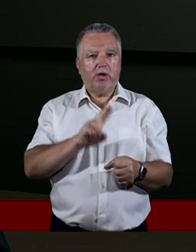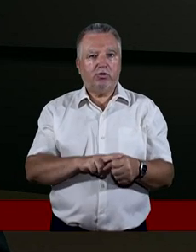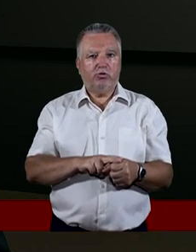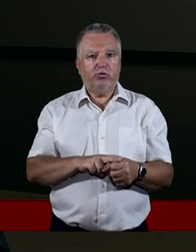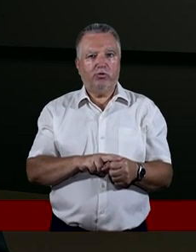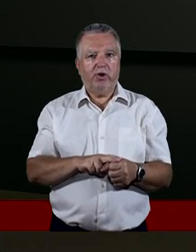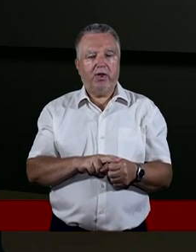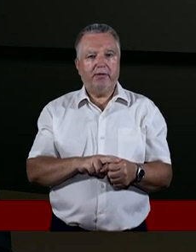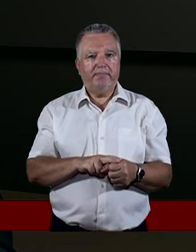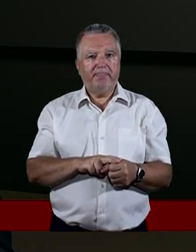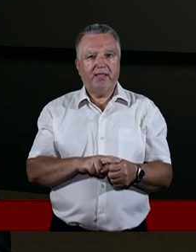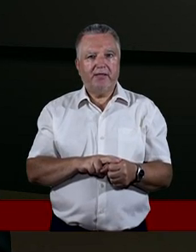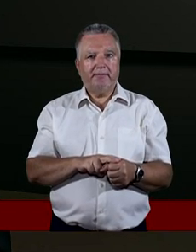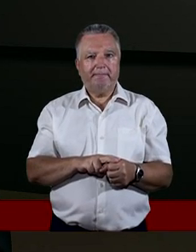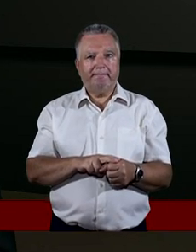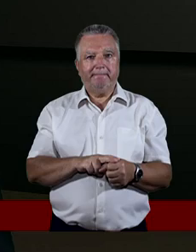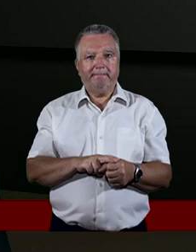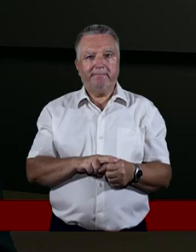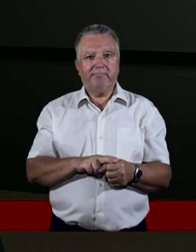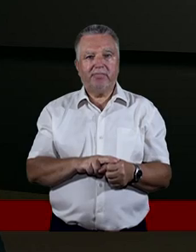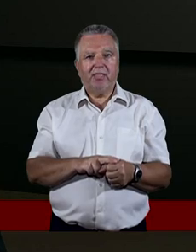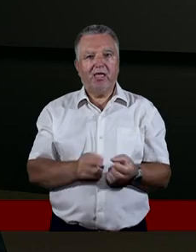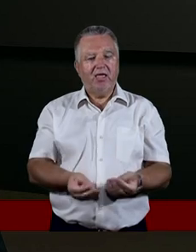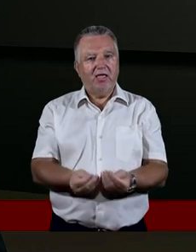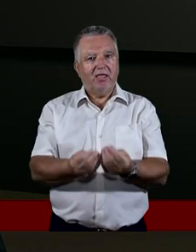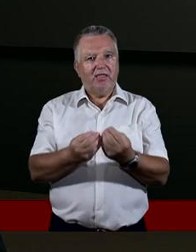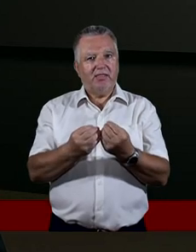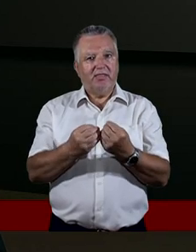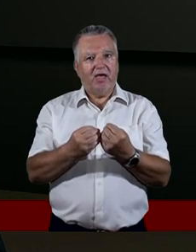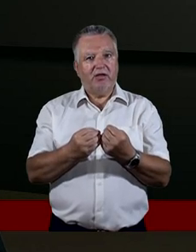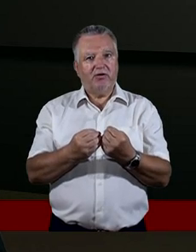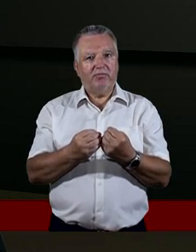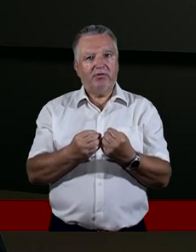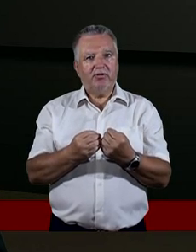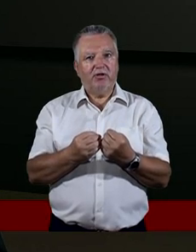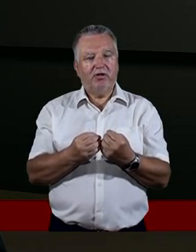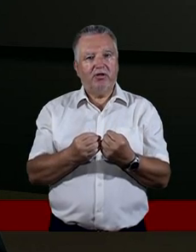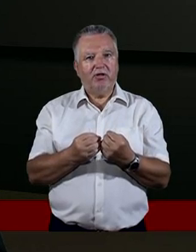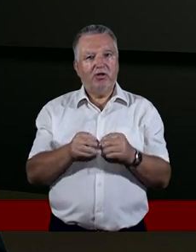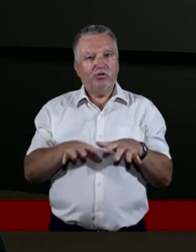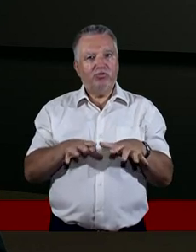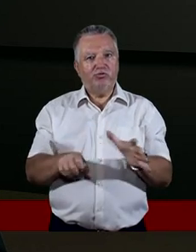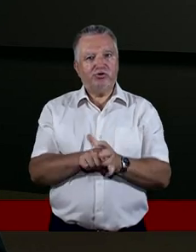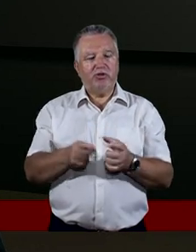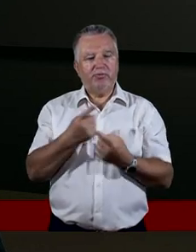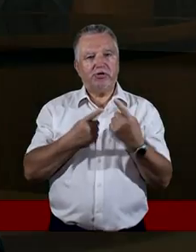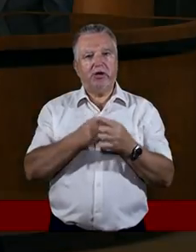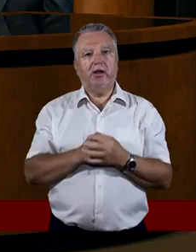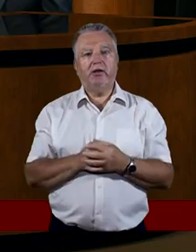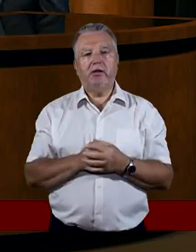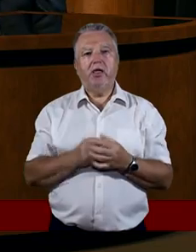jakimś sensie może nie stoją w sprzeczności, ale dają w moim odczuciu bardzo dużo do myślenia.